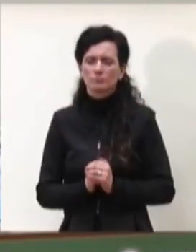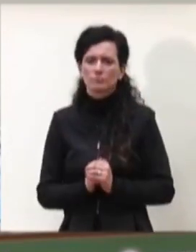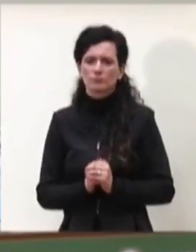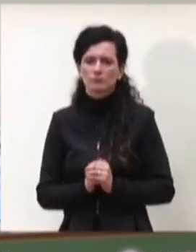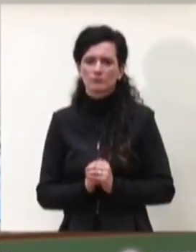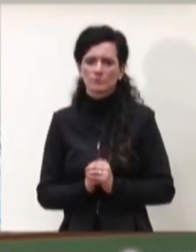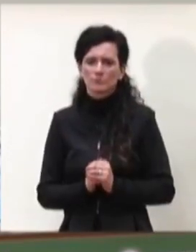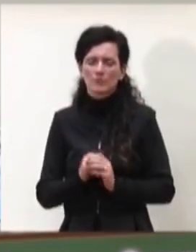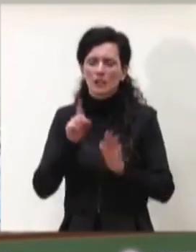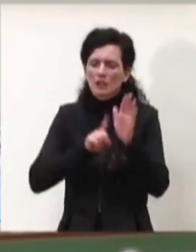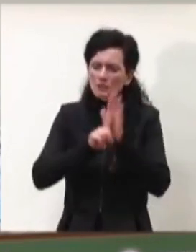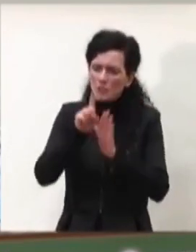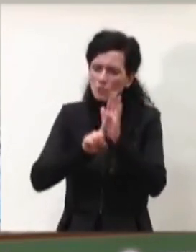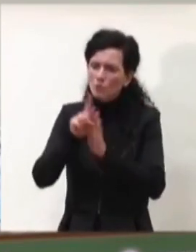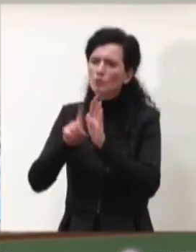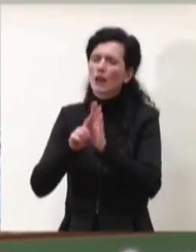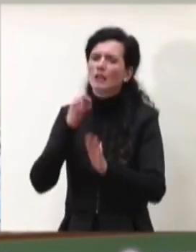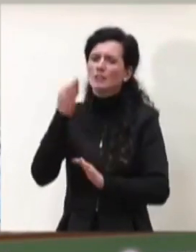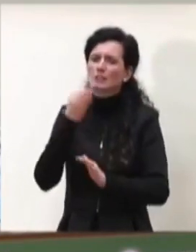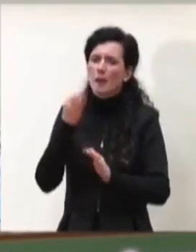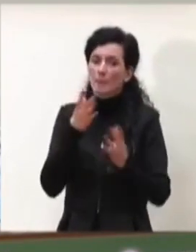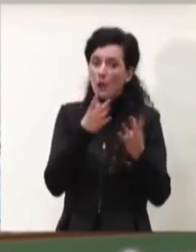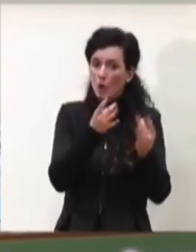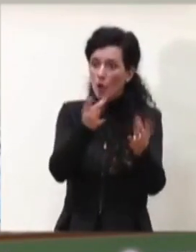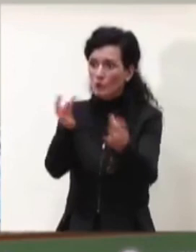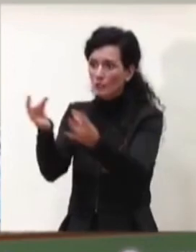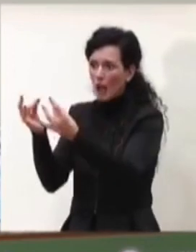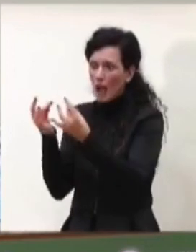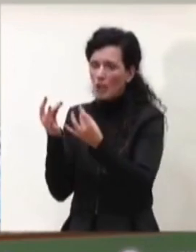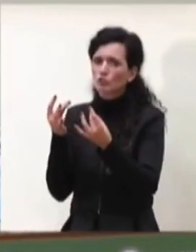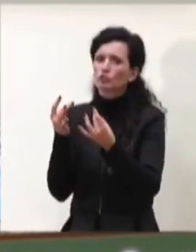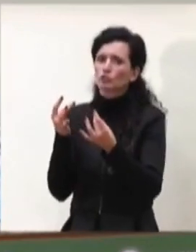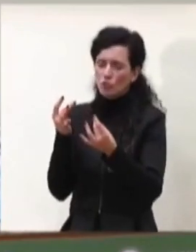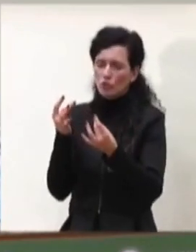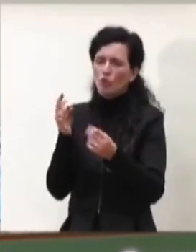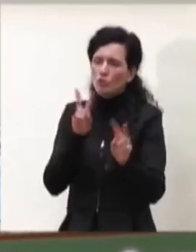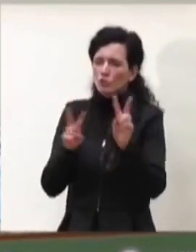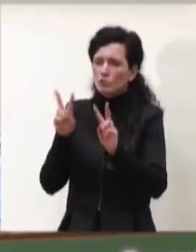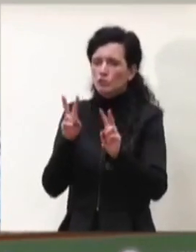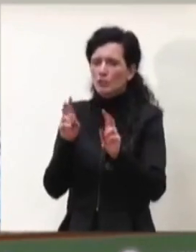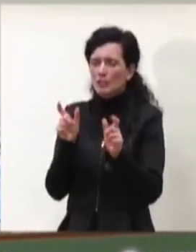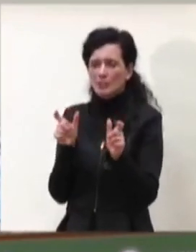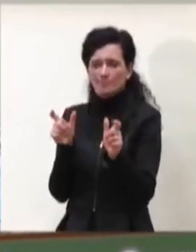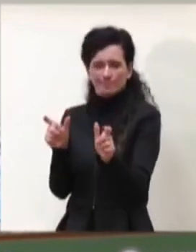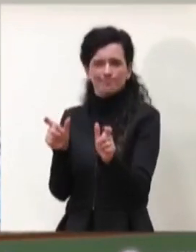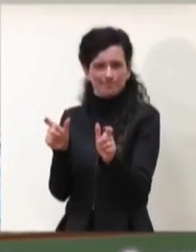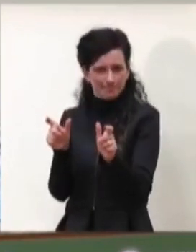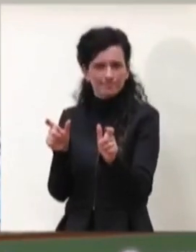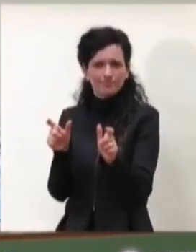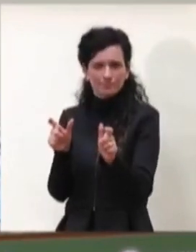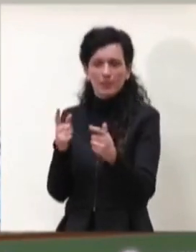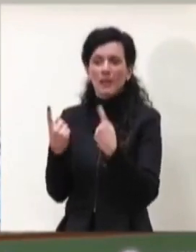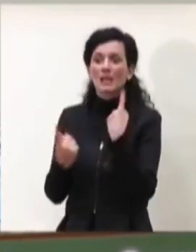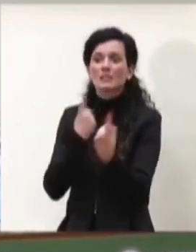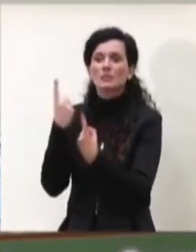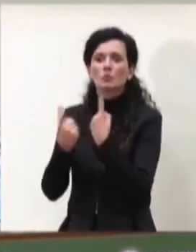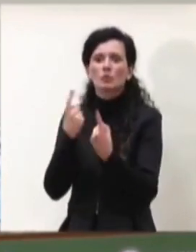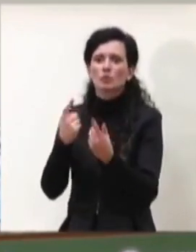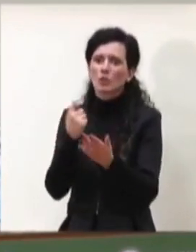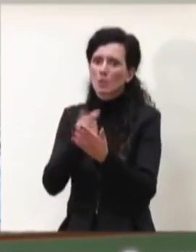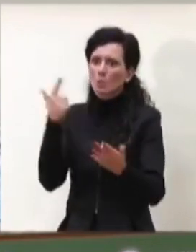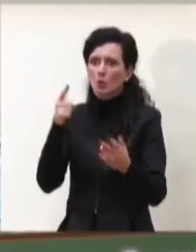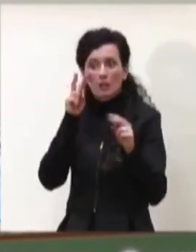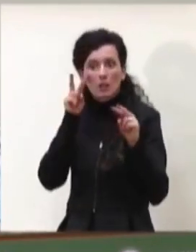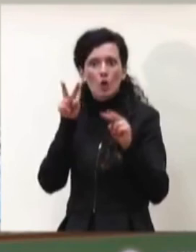diffusione del contagio sia in termini di capacità di mantenere la situazione sotto